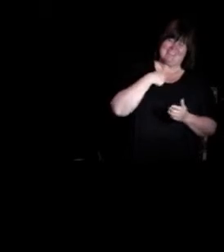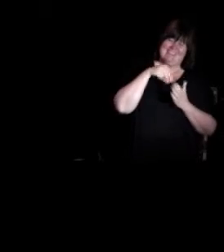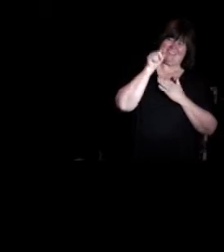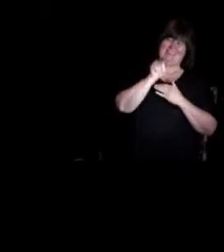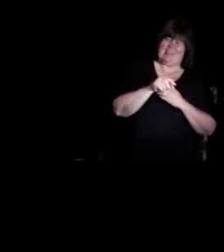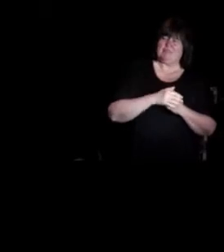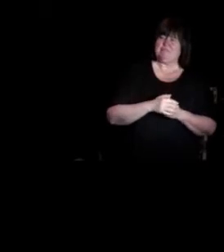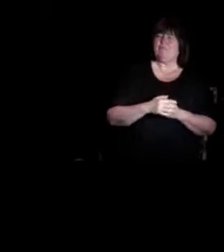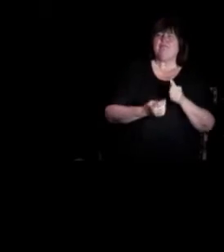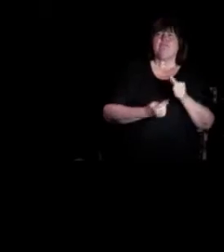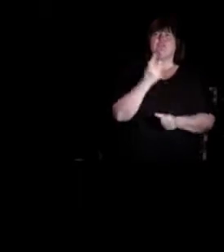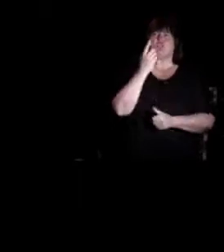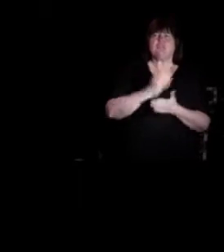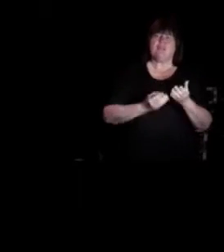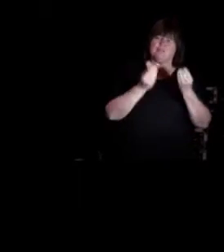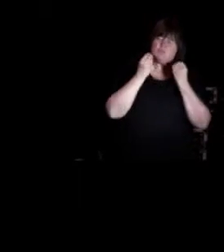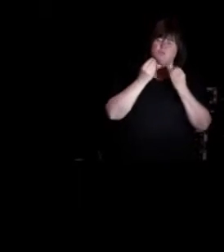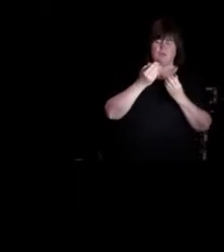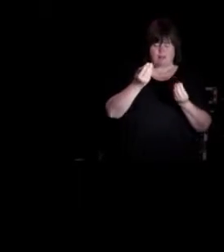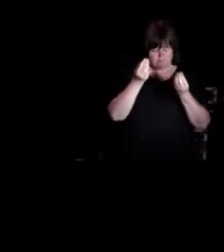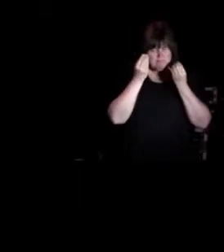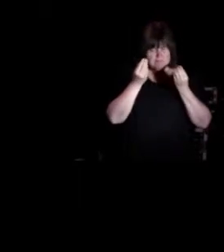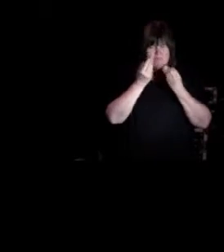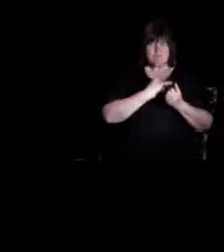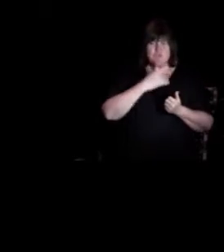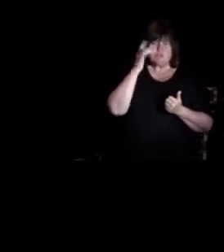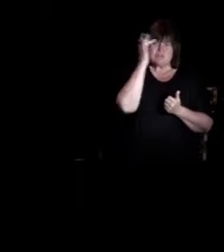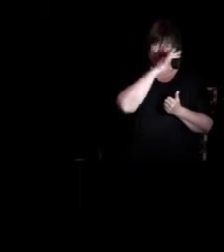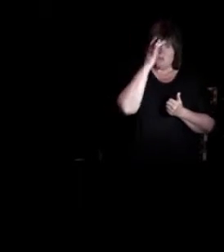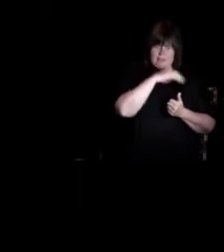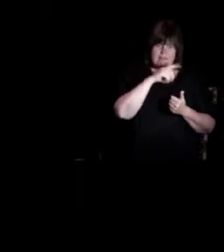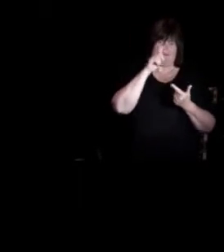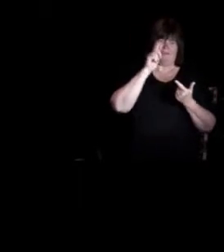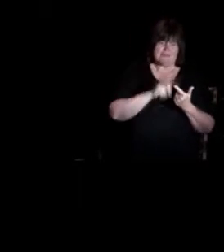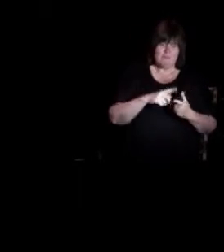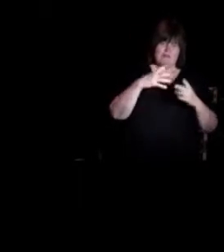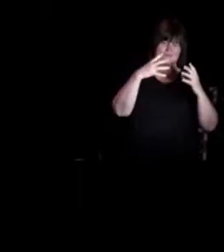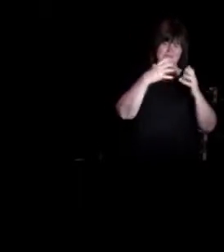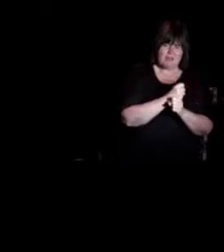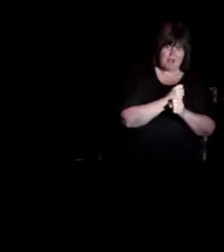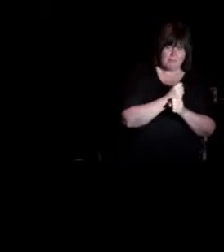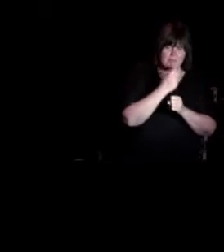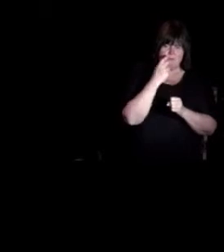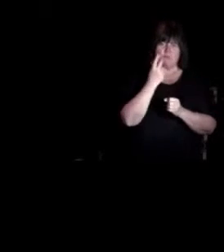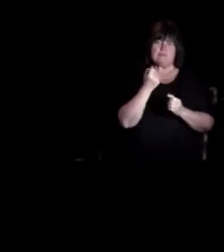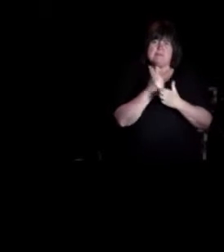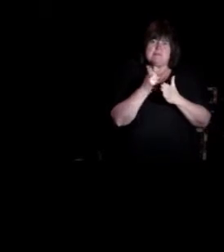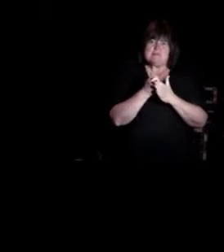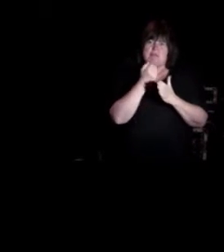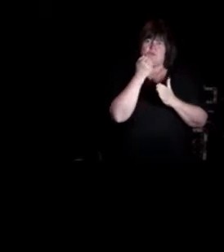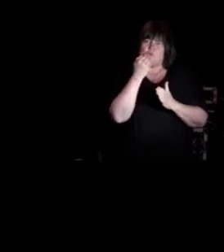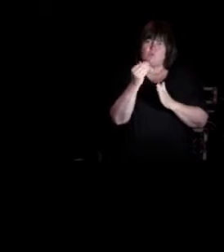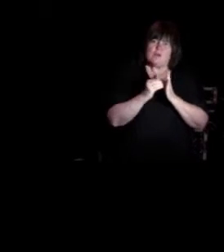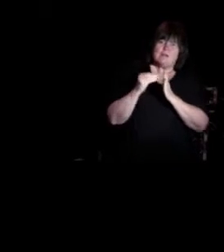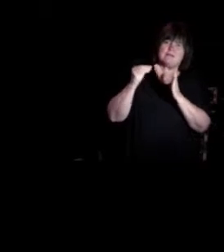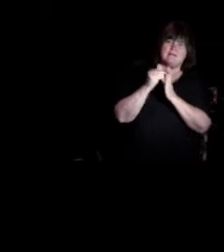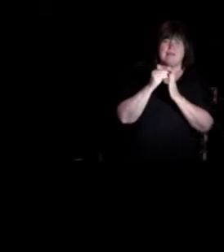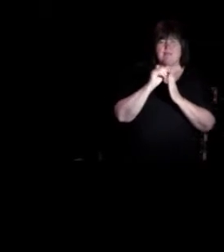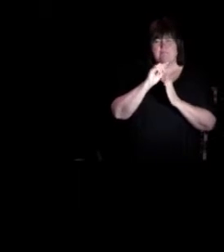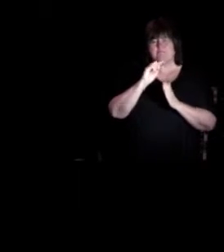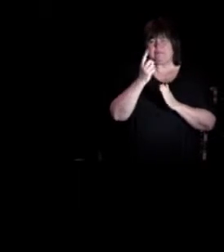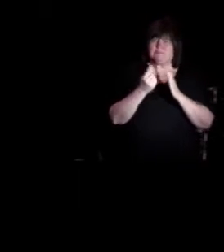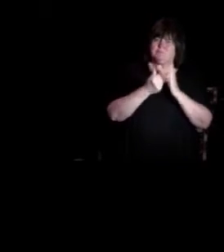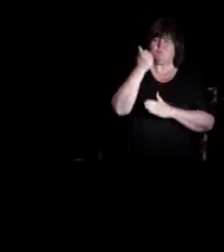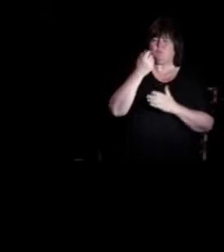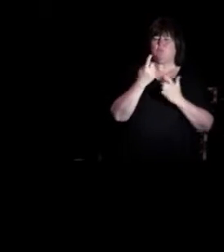første del av studiet så lærer du masse teori, og så skal du ta eksamen, og så prøver man jo å få så god karakter som mulig. Mens